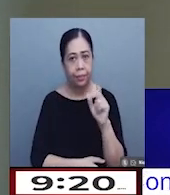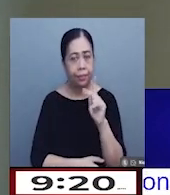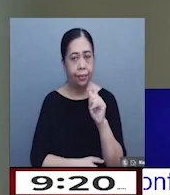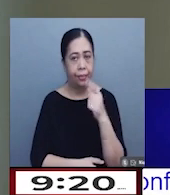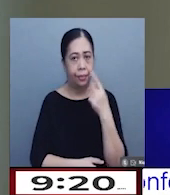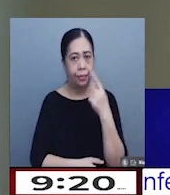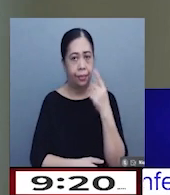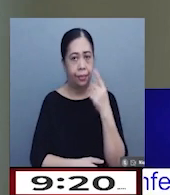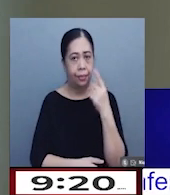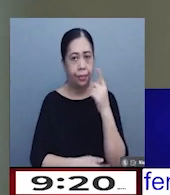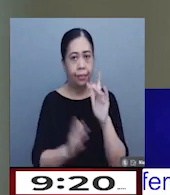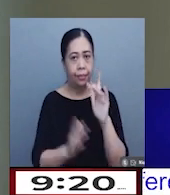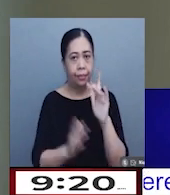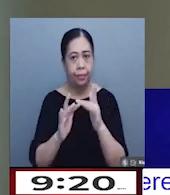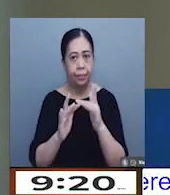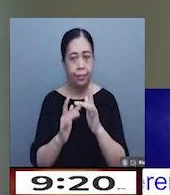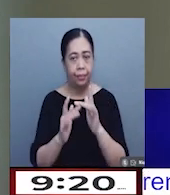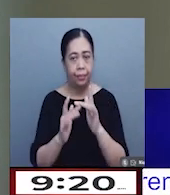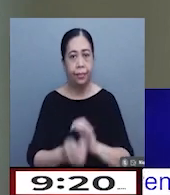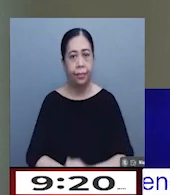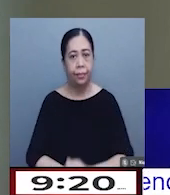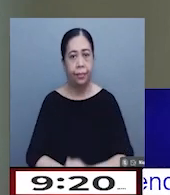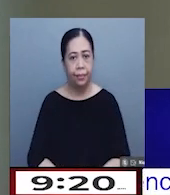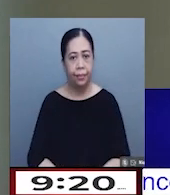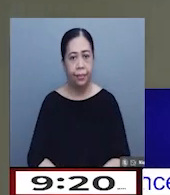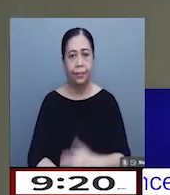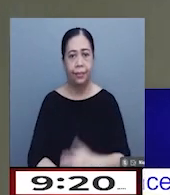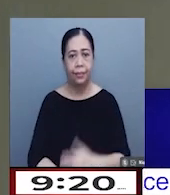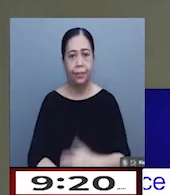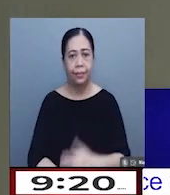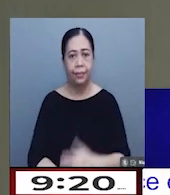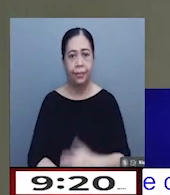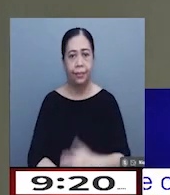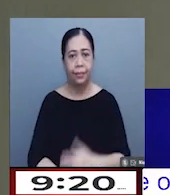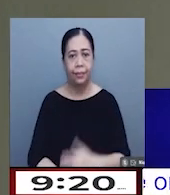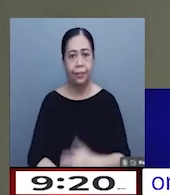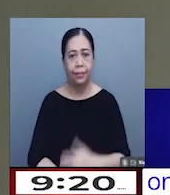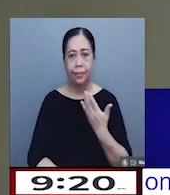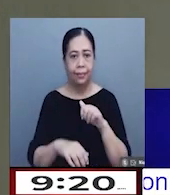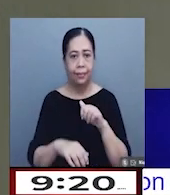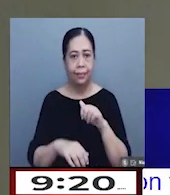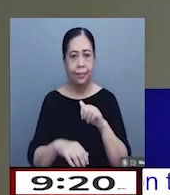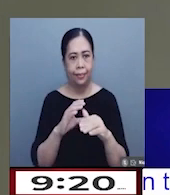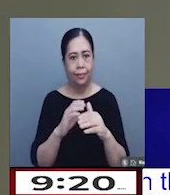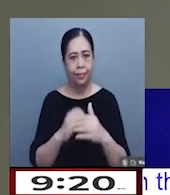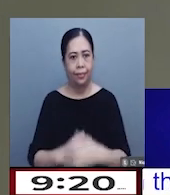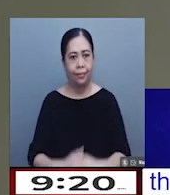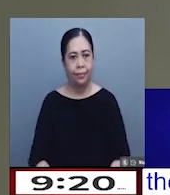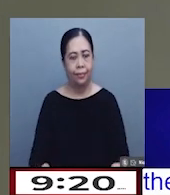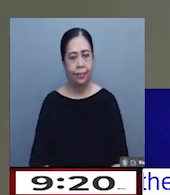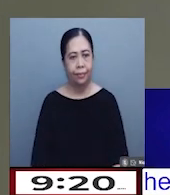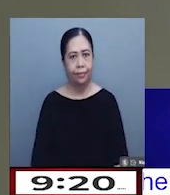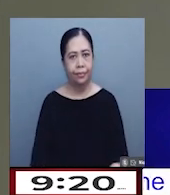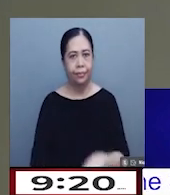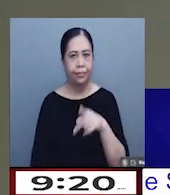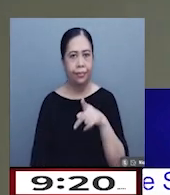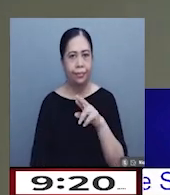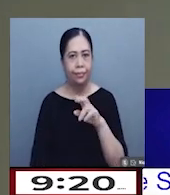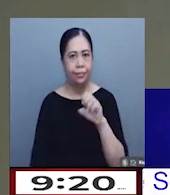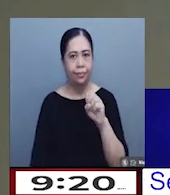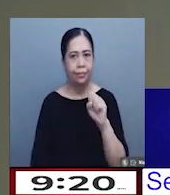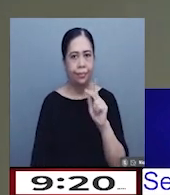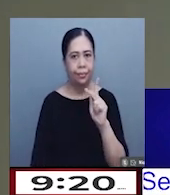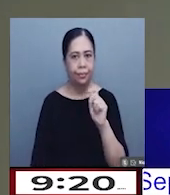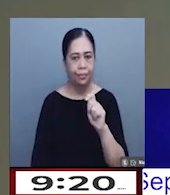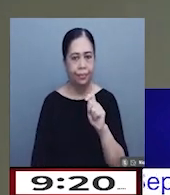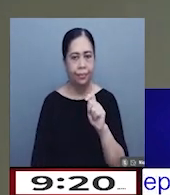online participants ay aming pong ipapadala via email. At ipapamigay naman po dito ang press kits para sa mga on-site